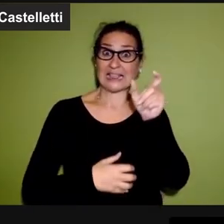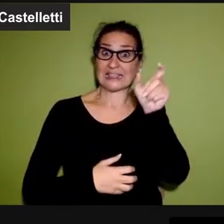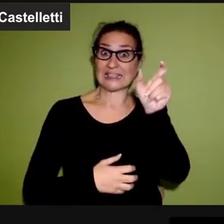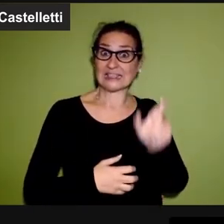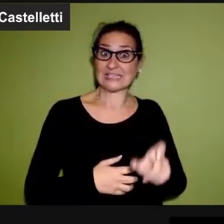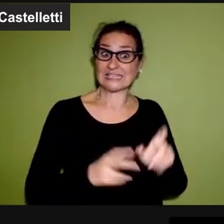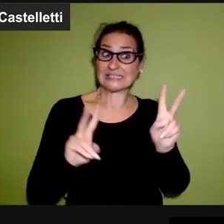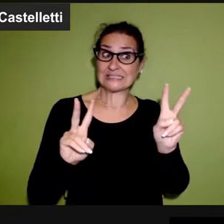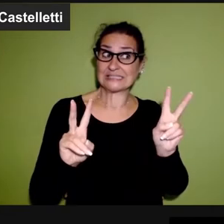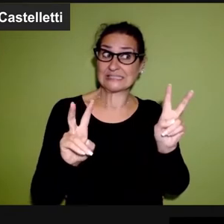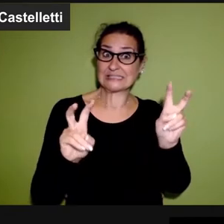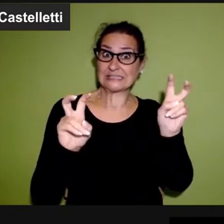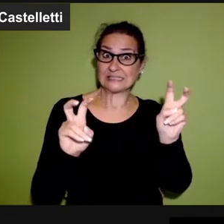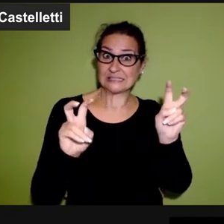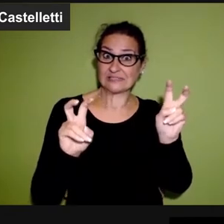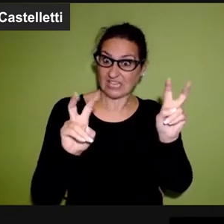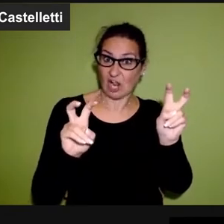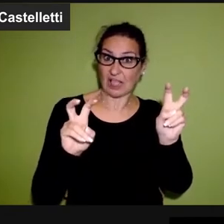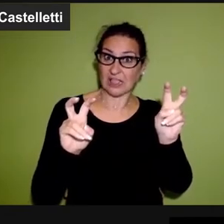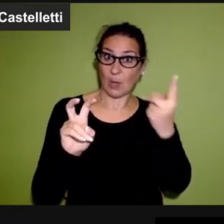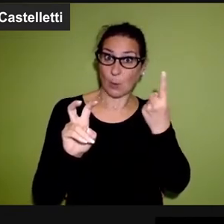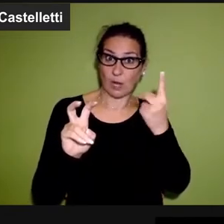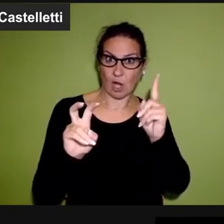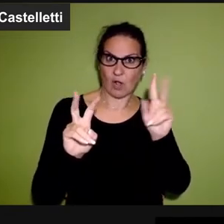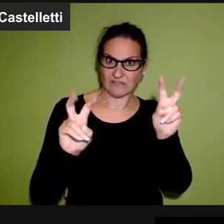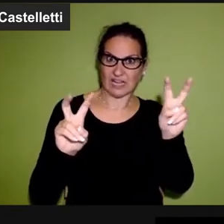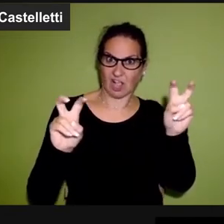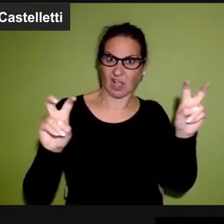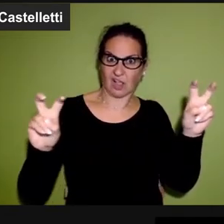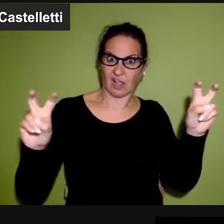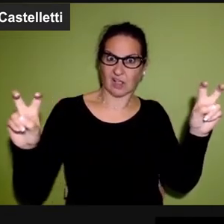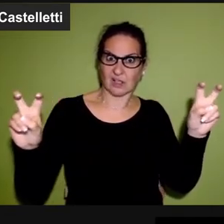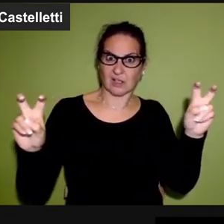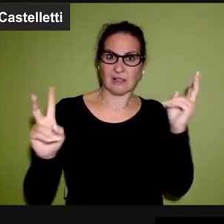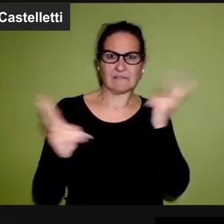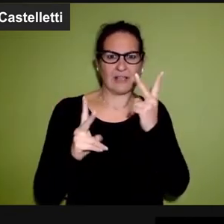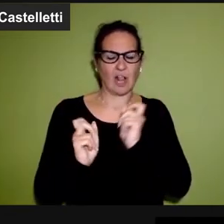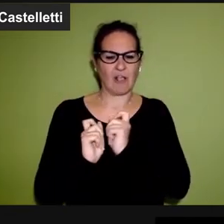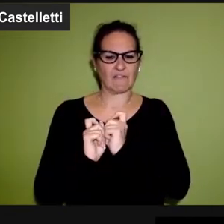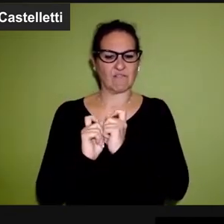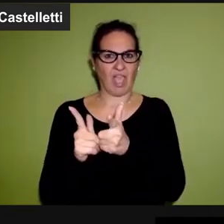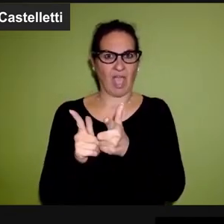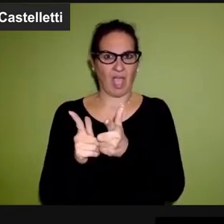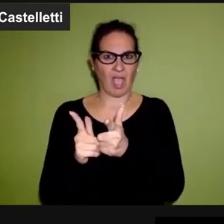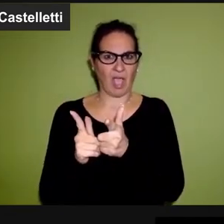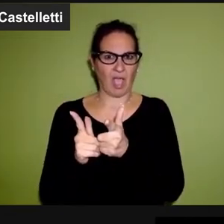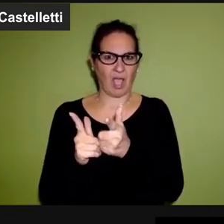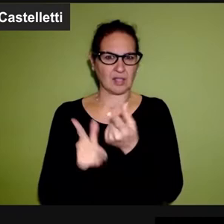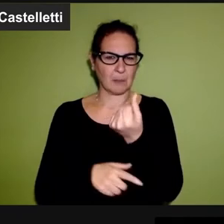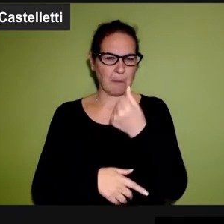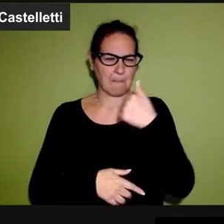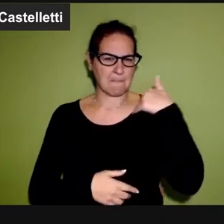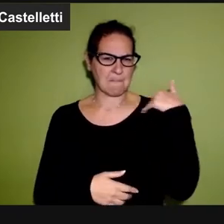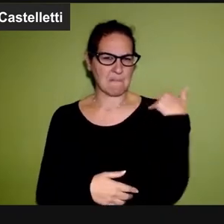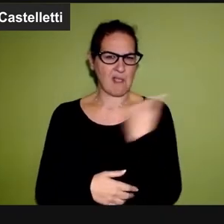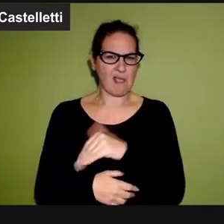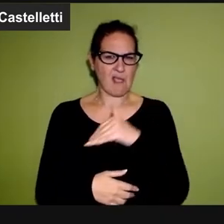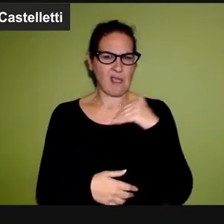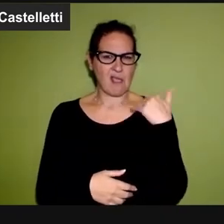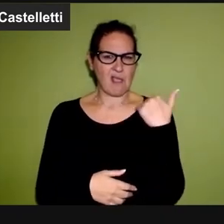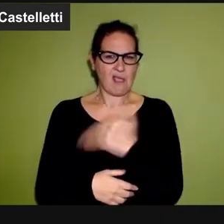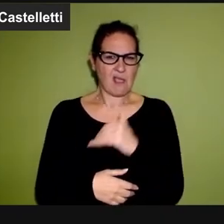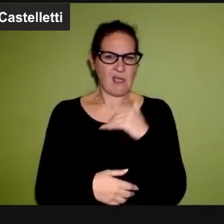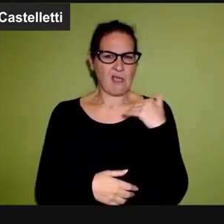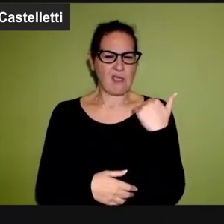gli artisti, fra virgolette, fra molte virgolette, che oggi vendono a cifre le più